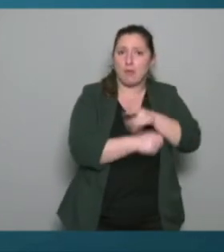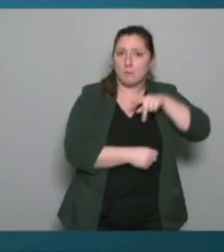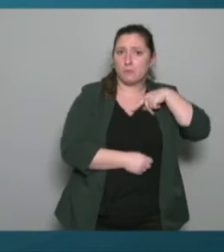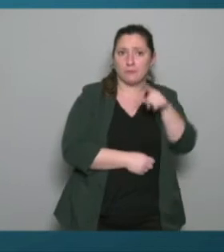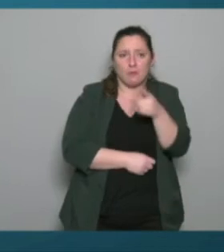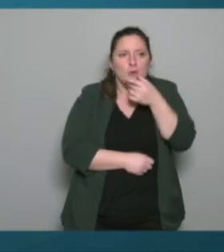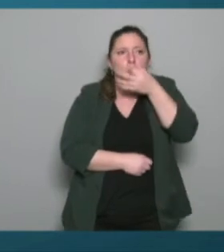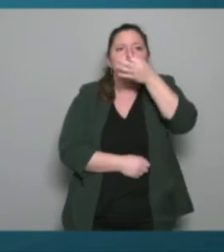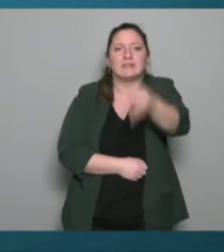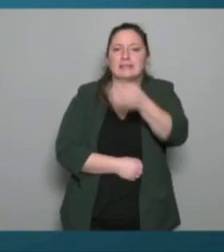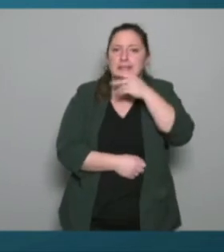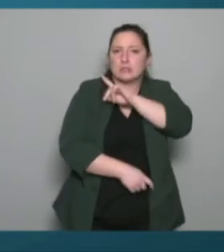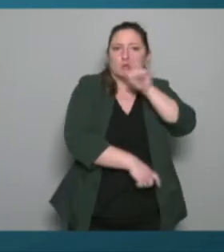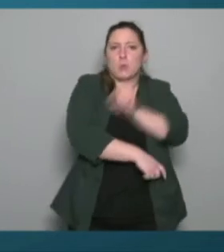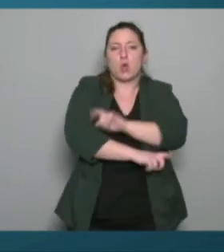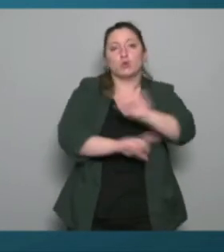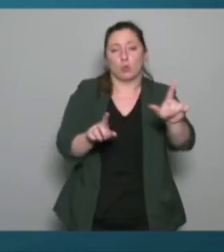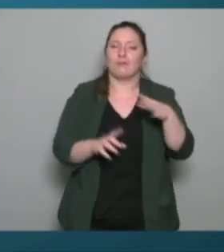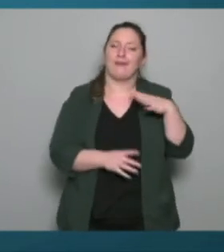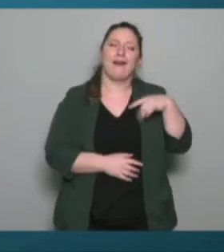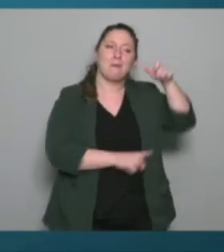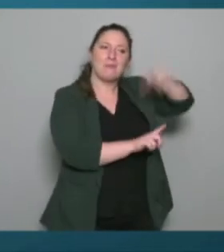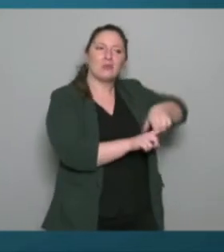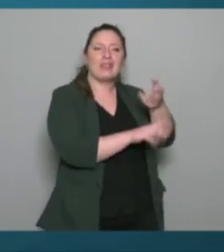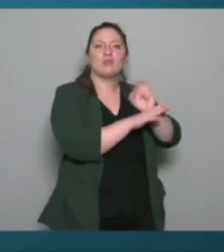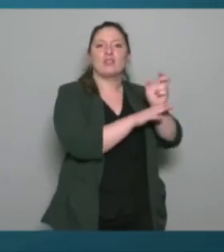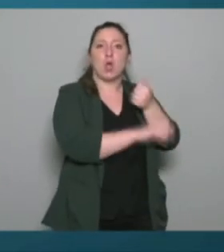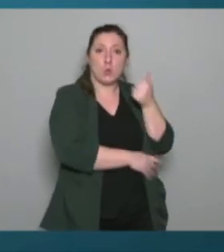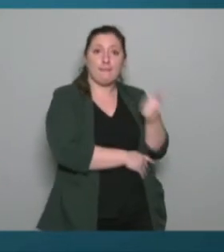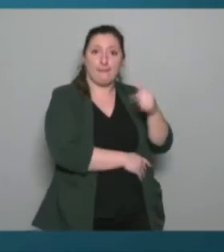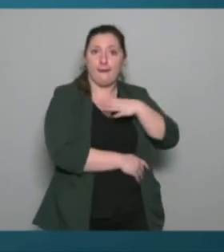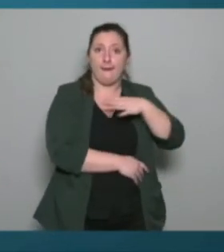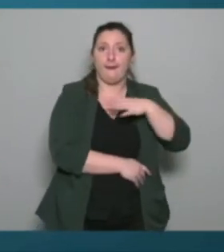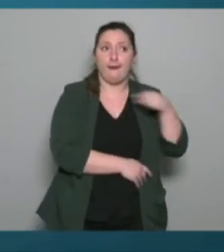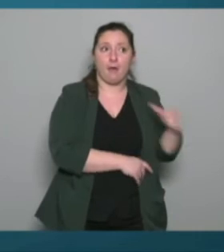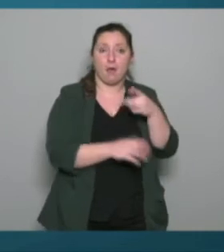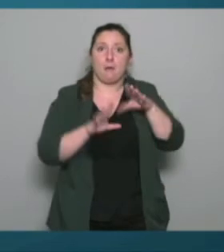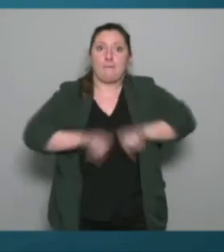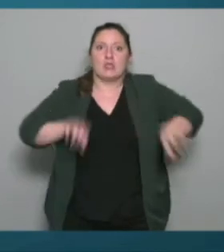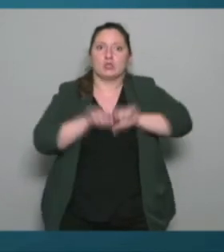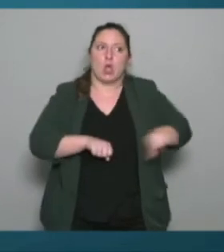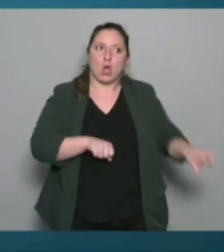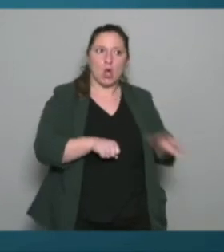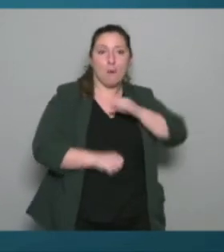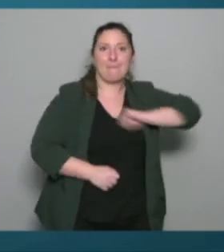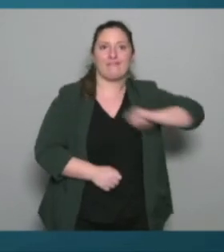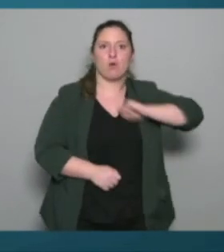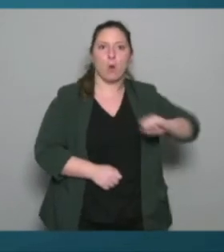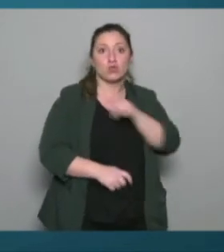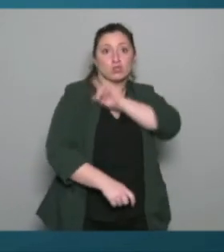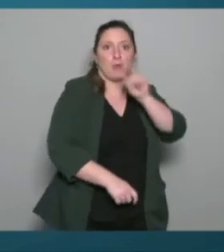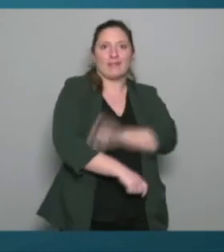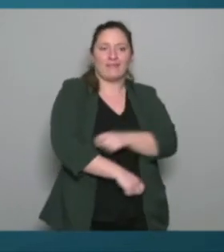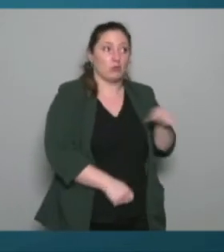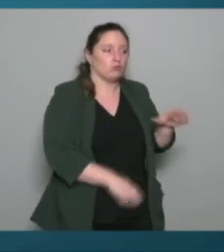'on a un éducateur qui a fait un master en performance sportive je lui dis ne parle surtout pas de sport quand tu viens chez nous en activité physique le sport